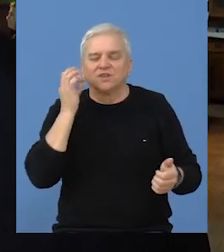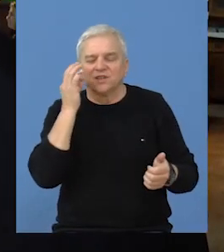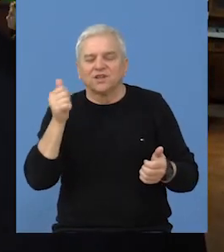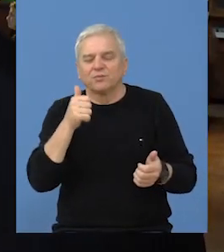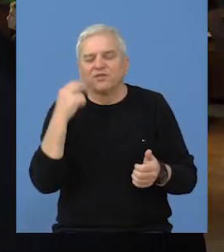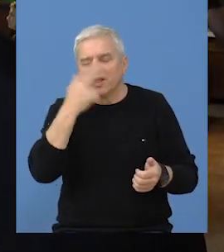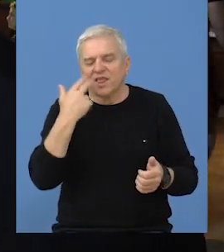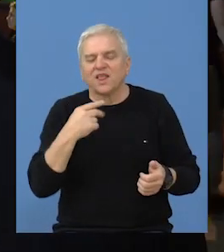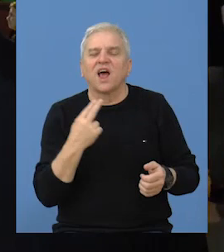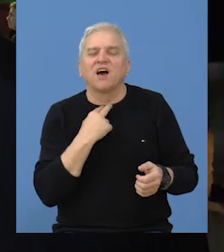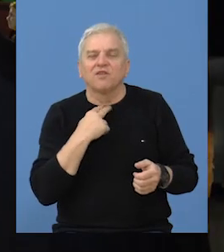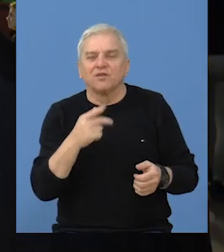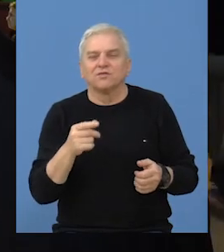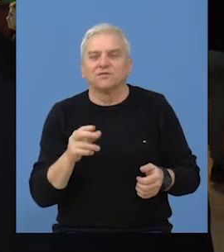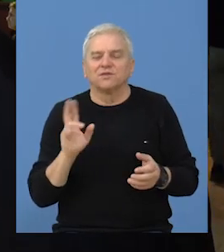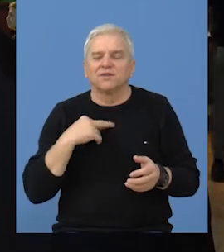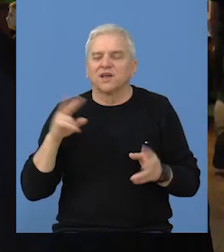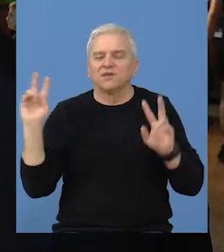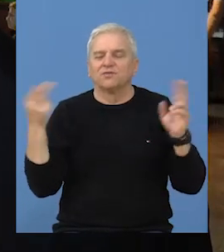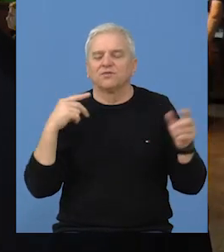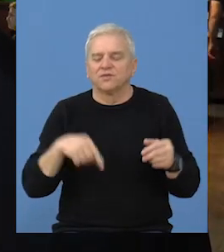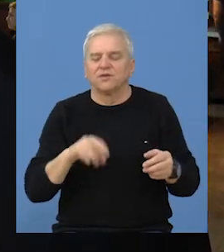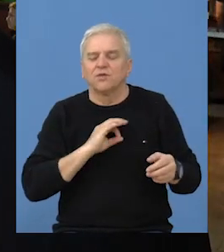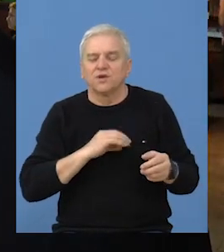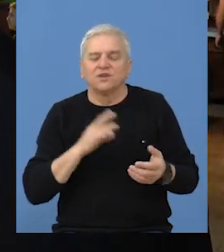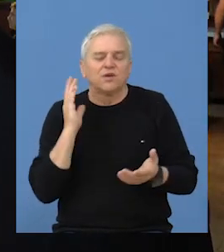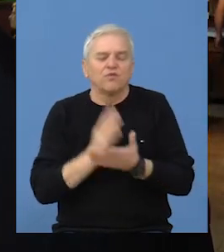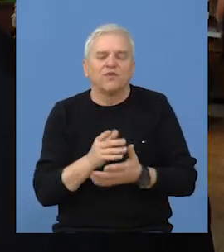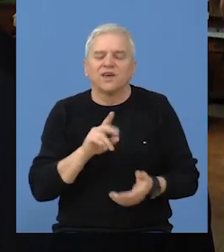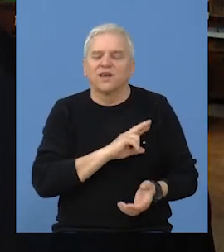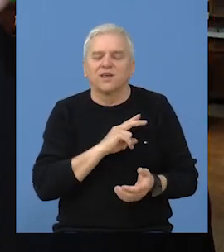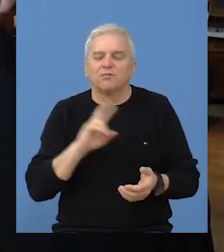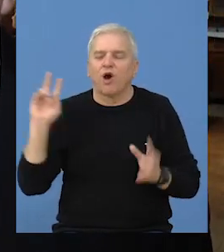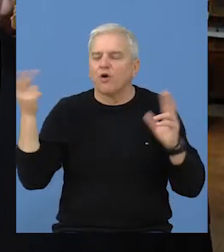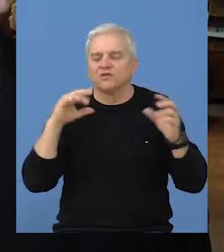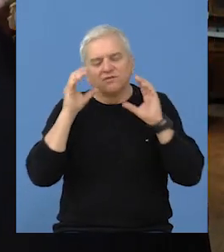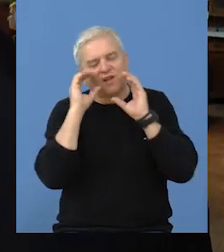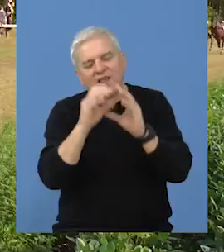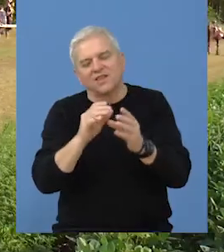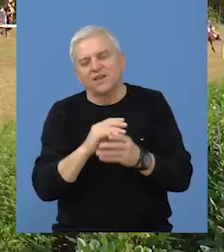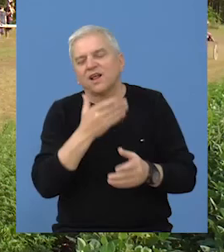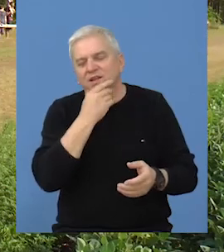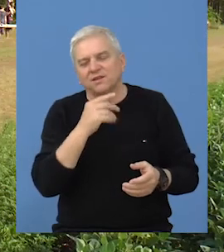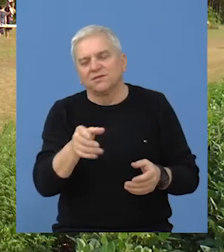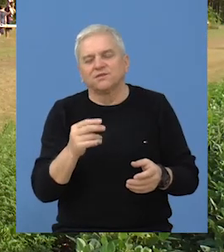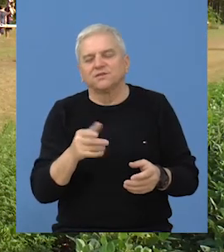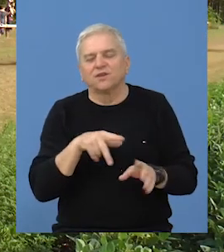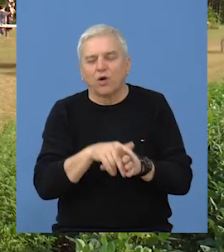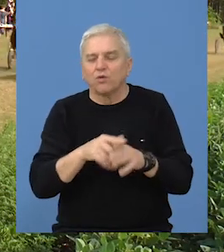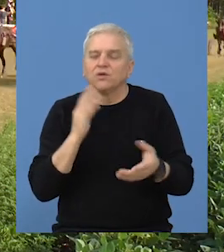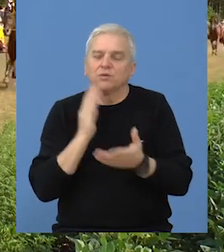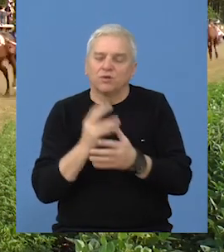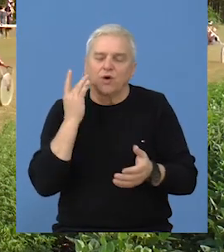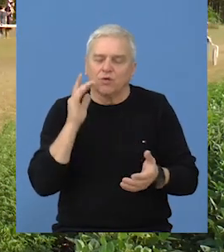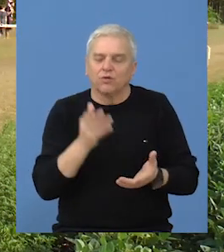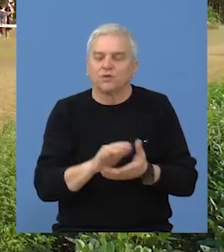dan. To će biti prva nedelja avgusta. Ja pozivam, već je uvijek imao odziv publike. Lep